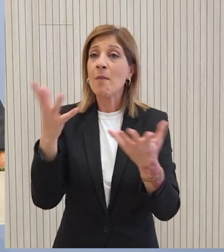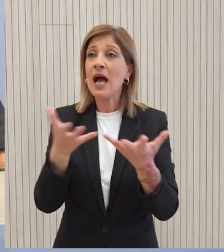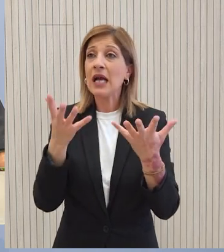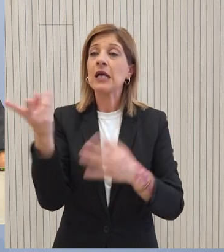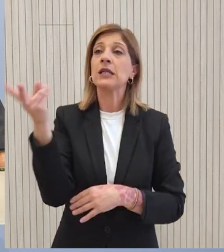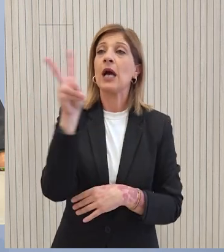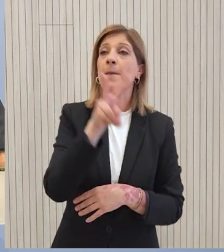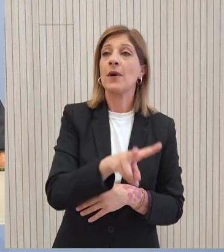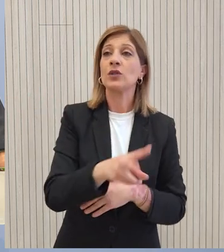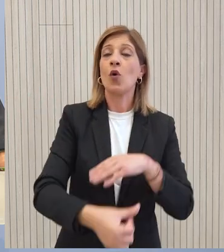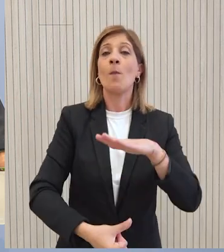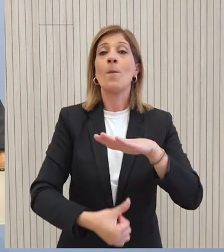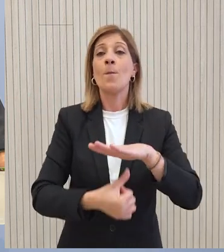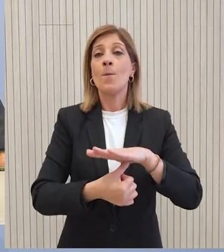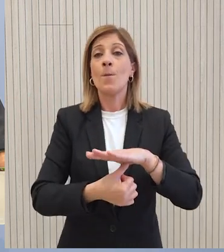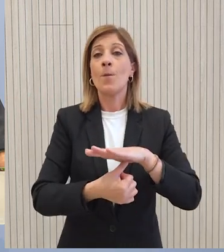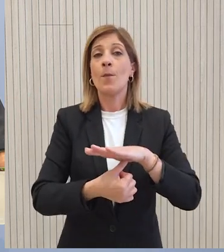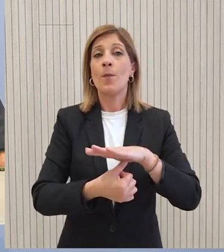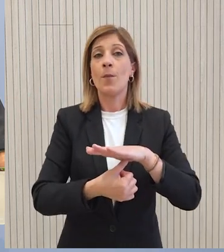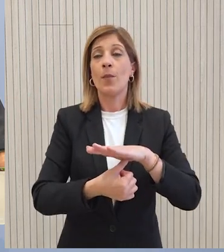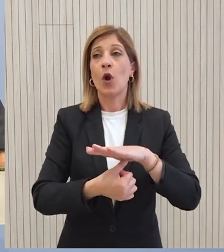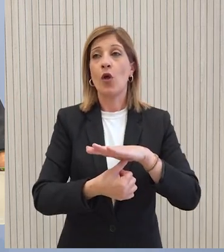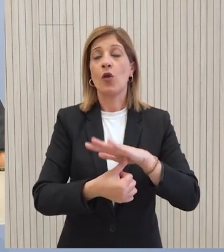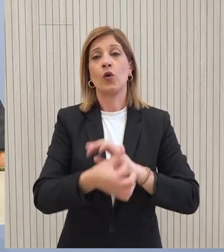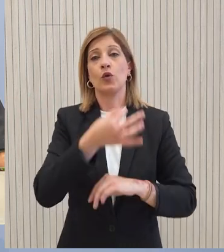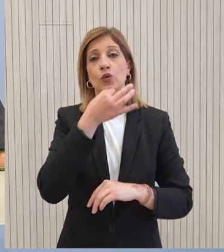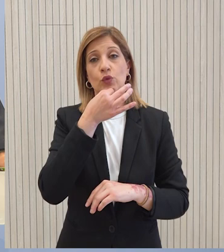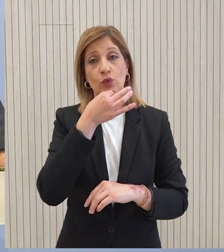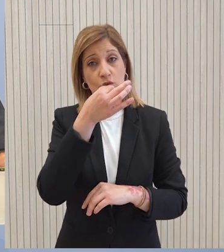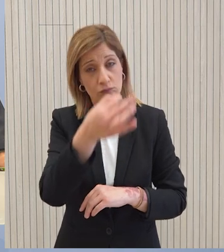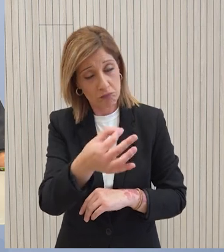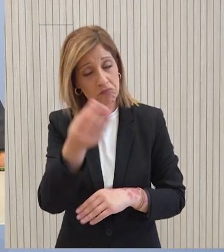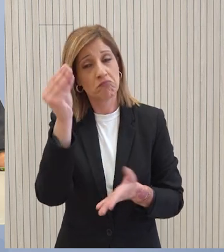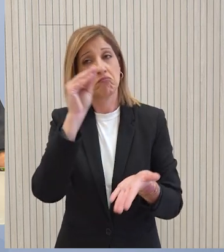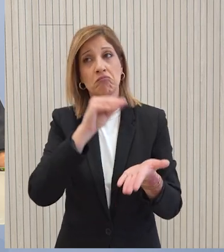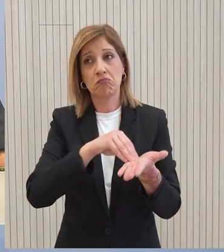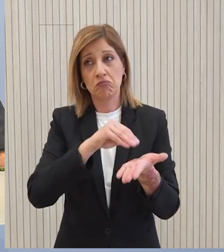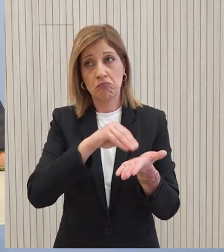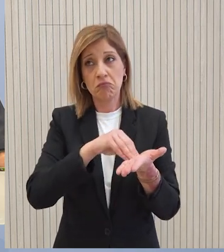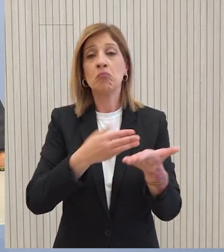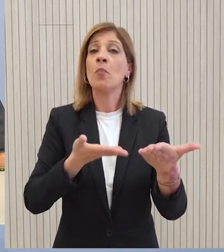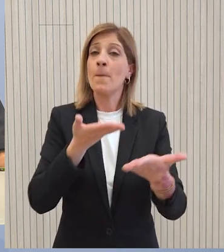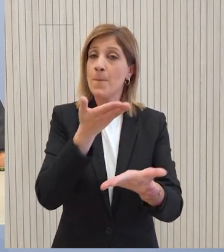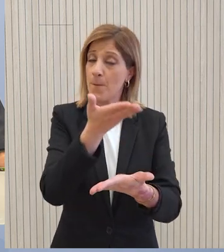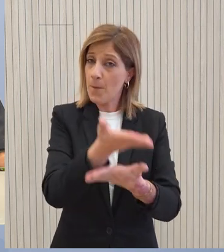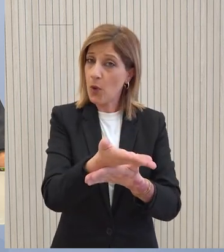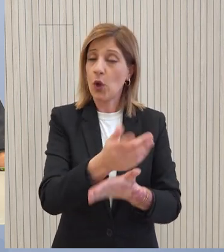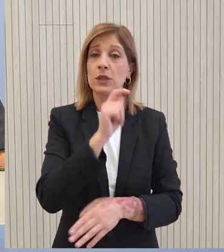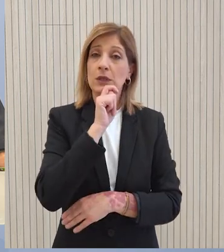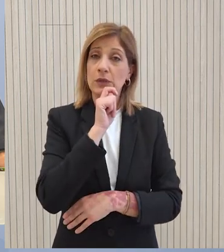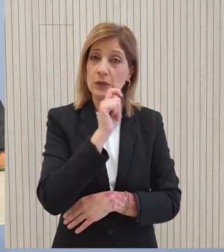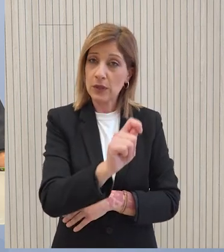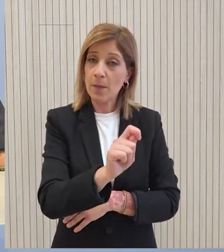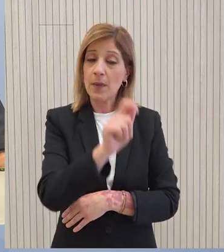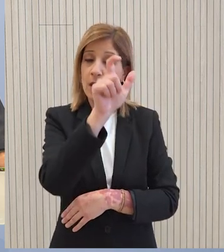Δελαμβάνεστε ότι ο πρόεδρος της Δημοκρατίας έχει συζητήσει και άλλες προτάσεις με την κυρία Ολκίν έχει